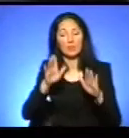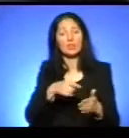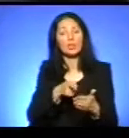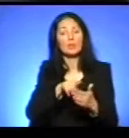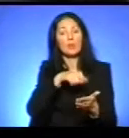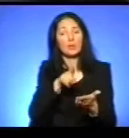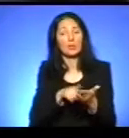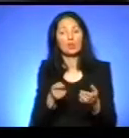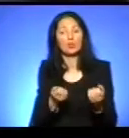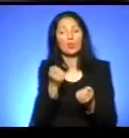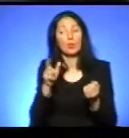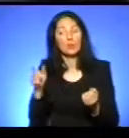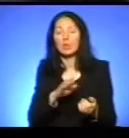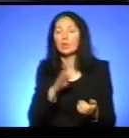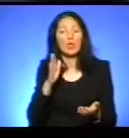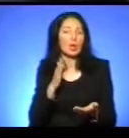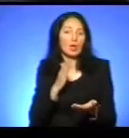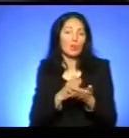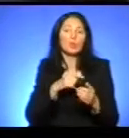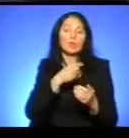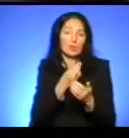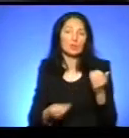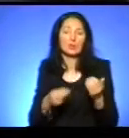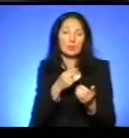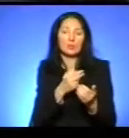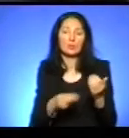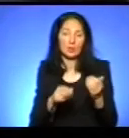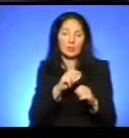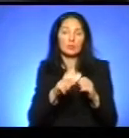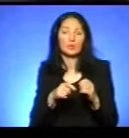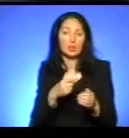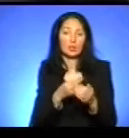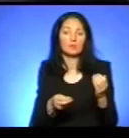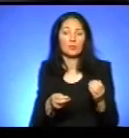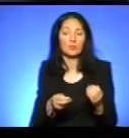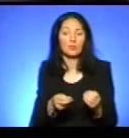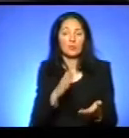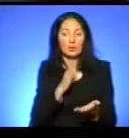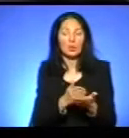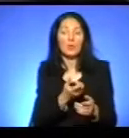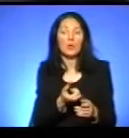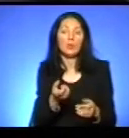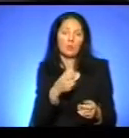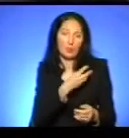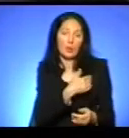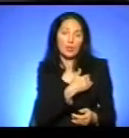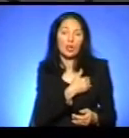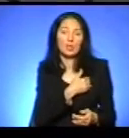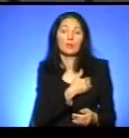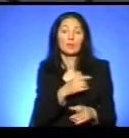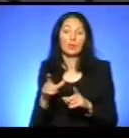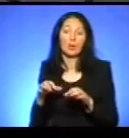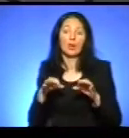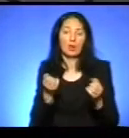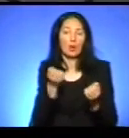перевізники не несли збитки і мали більше бажання перевозити. Де вже в ближчому часі запланована така